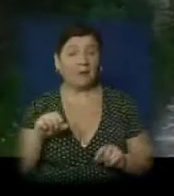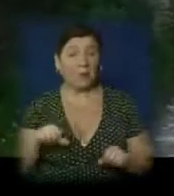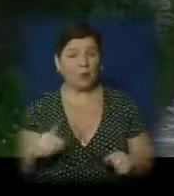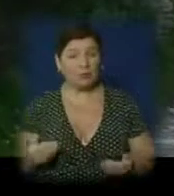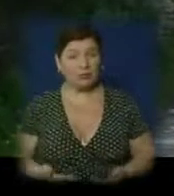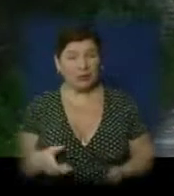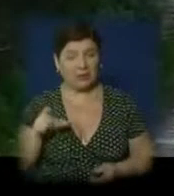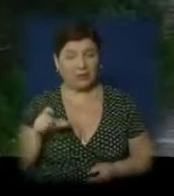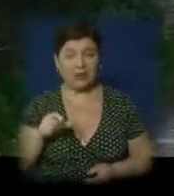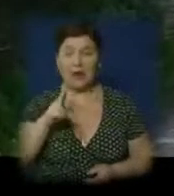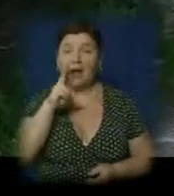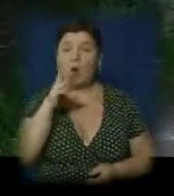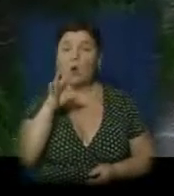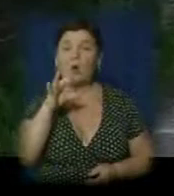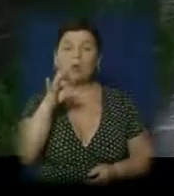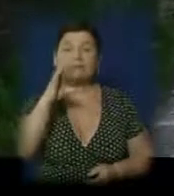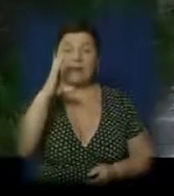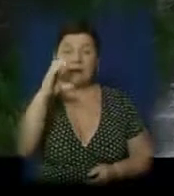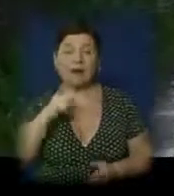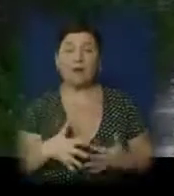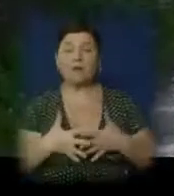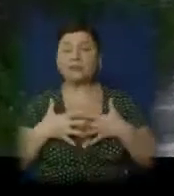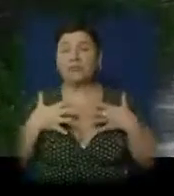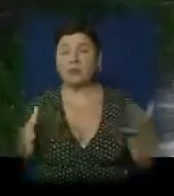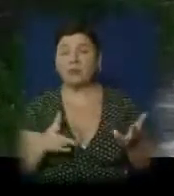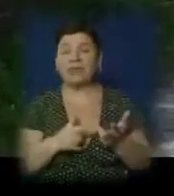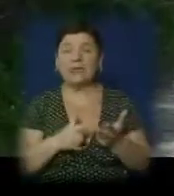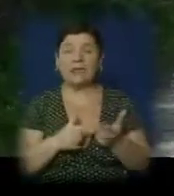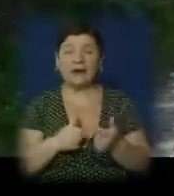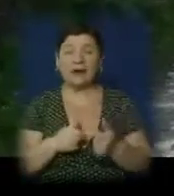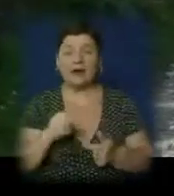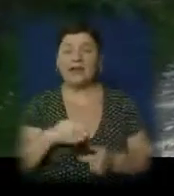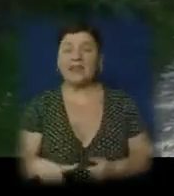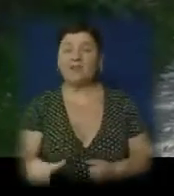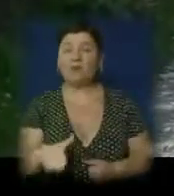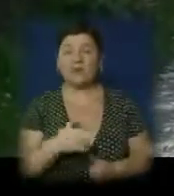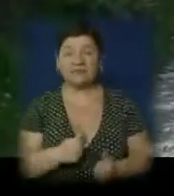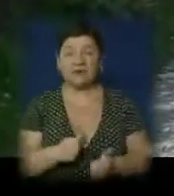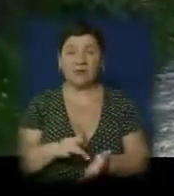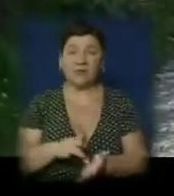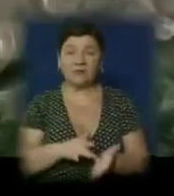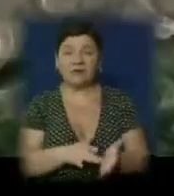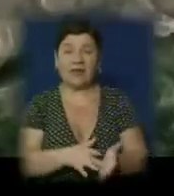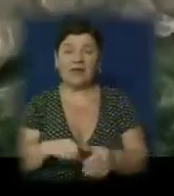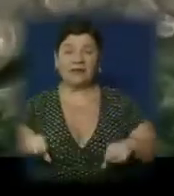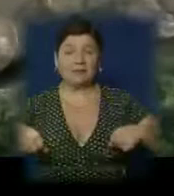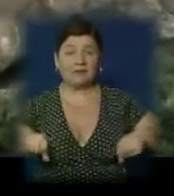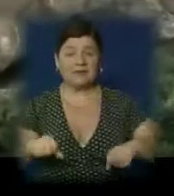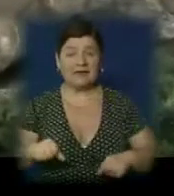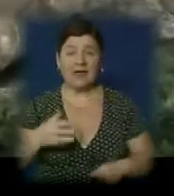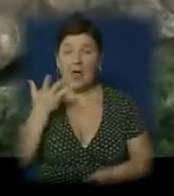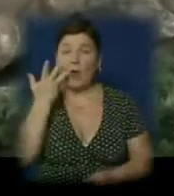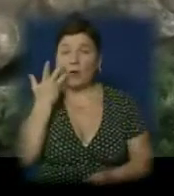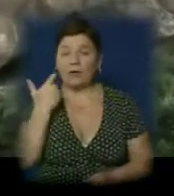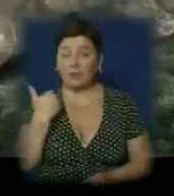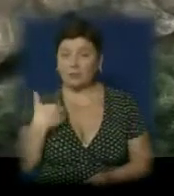Курсика стала останнім островом у масштабному кількарічному європейському турне на мотоциклі для Олега. Тепер, коли вже